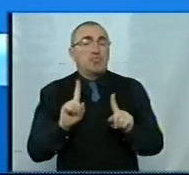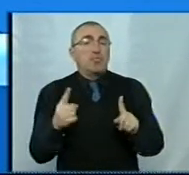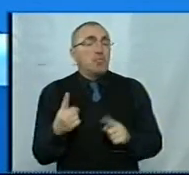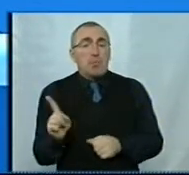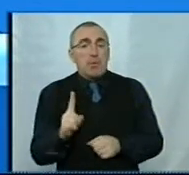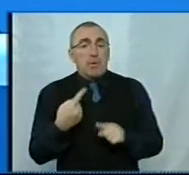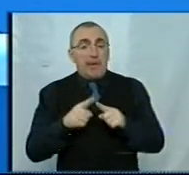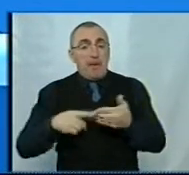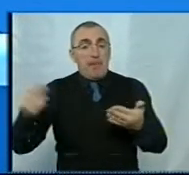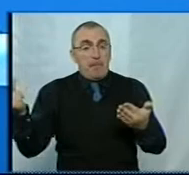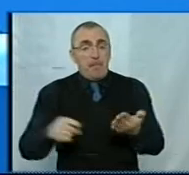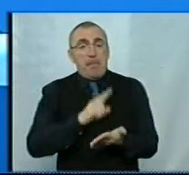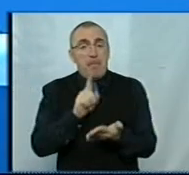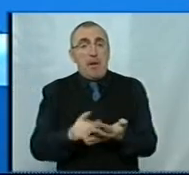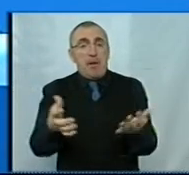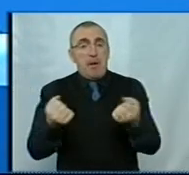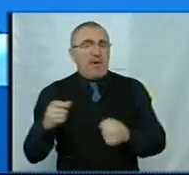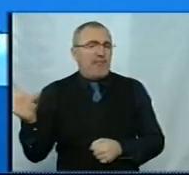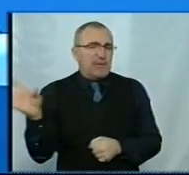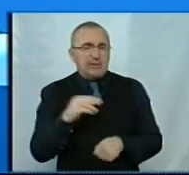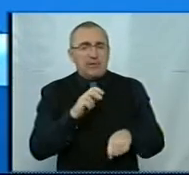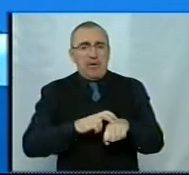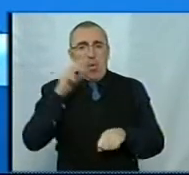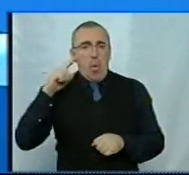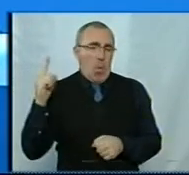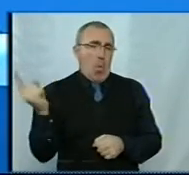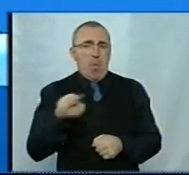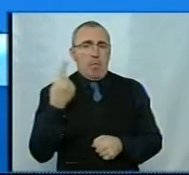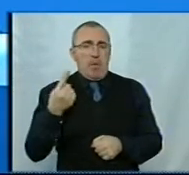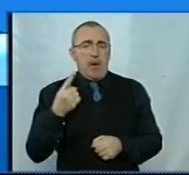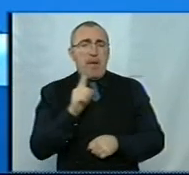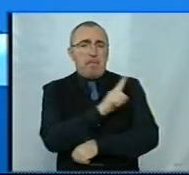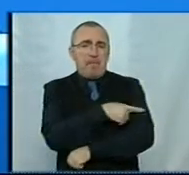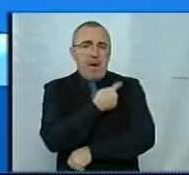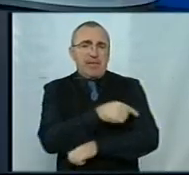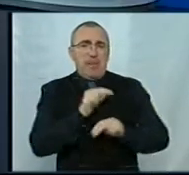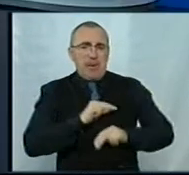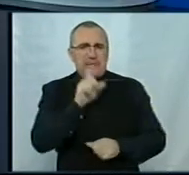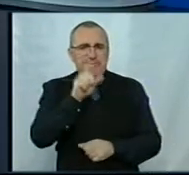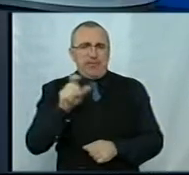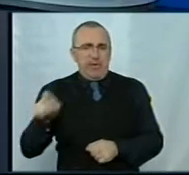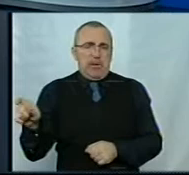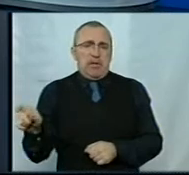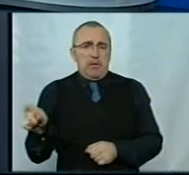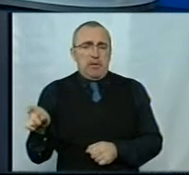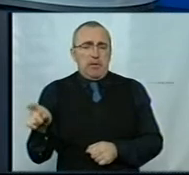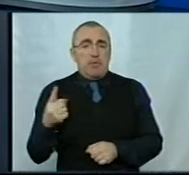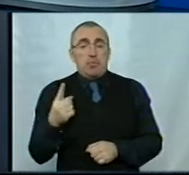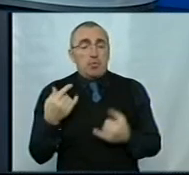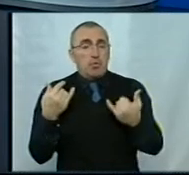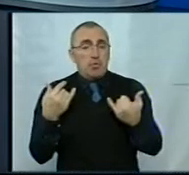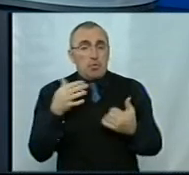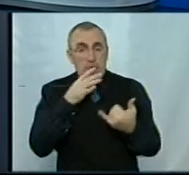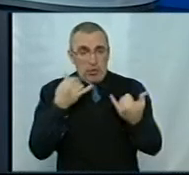такі підписи мають отримати всі без виключення лікарі області, правда? Медичні працівники. Медичні працівники. Та тому, що на час